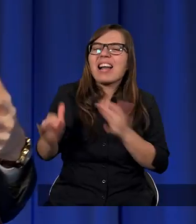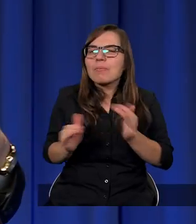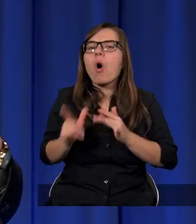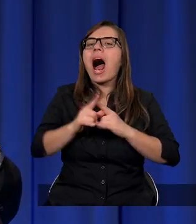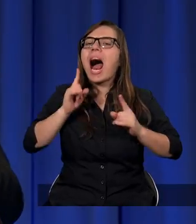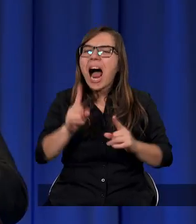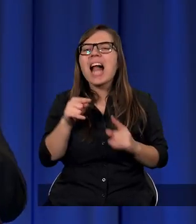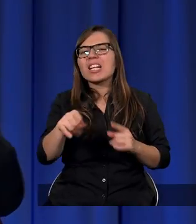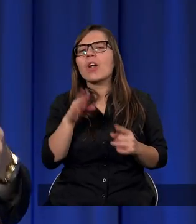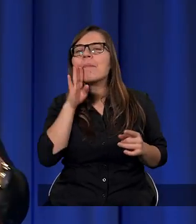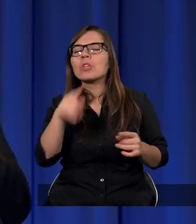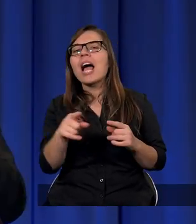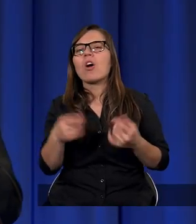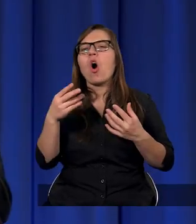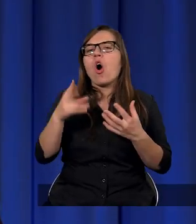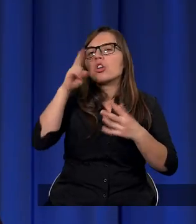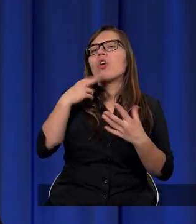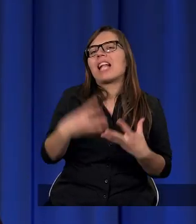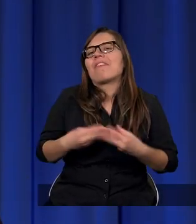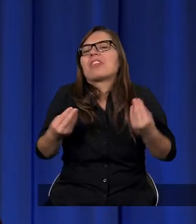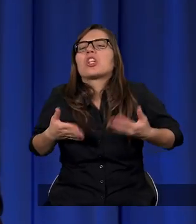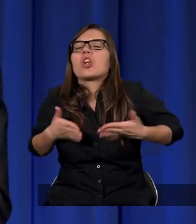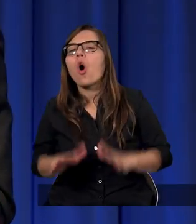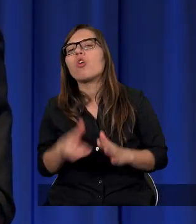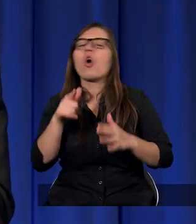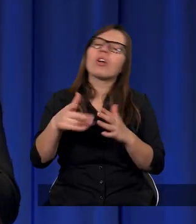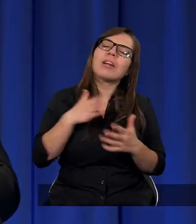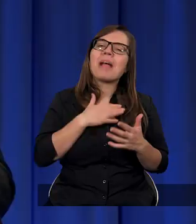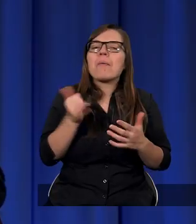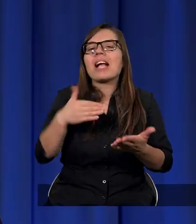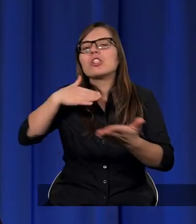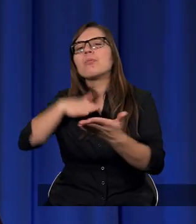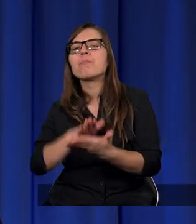został z tego Ojca zrodzony, więc też miał jakiś swój początek.